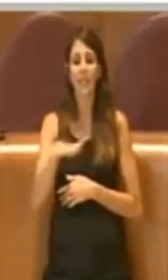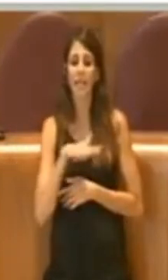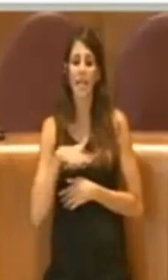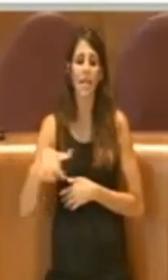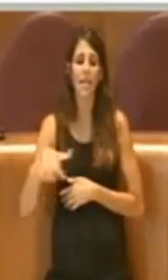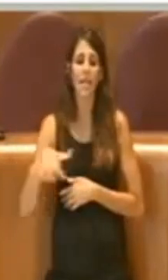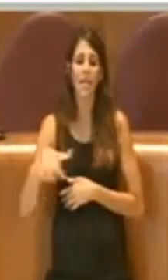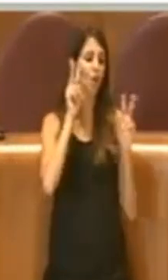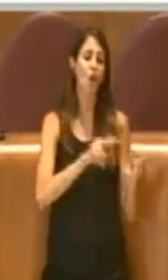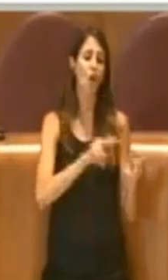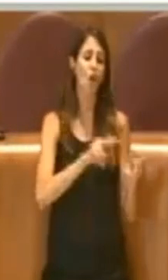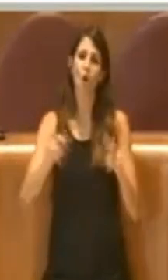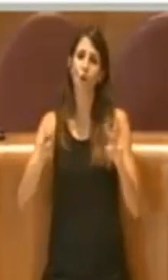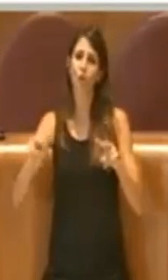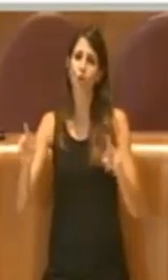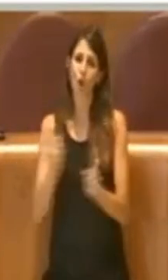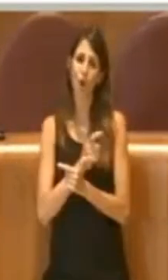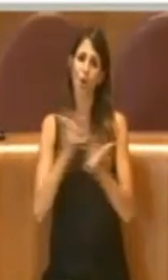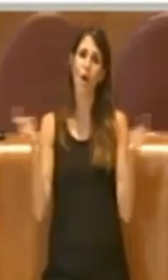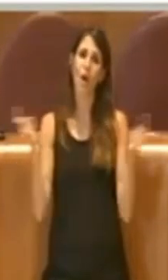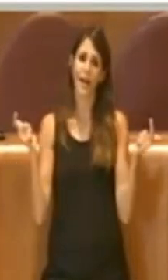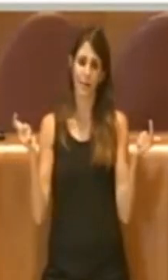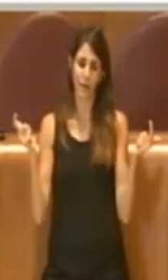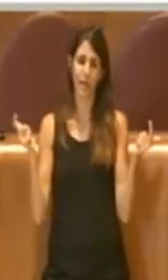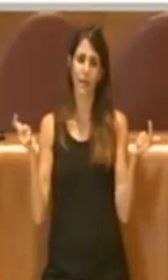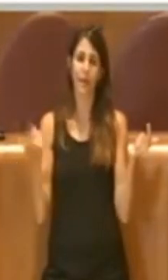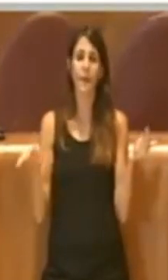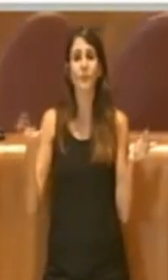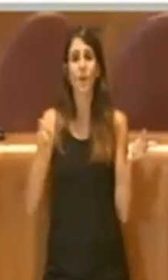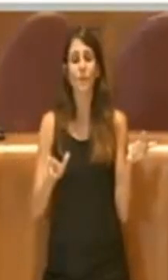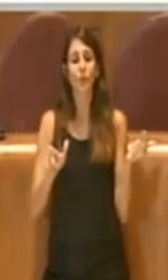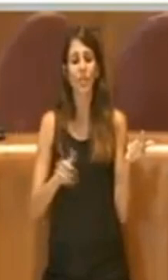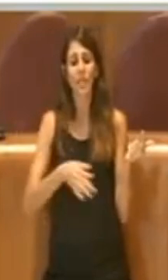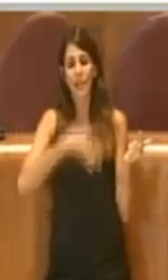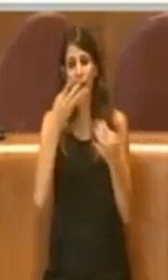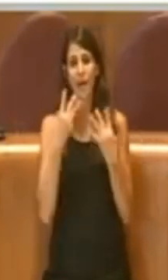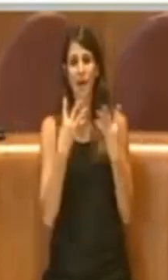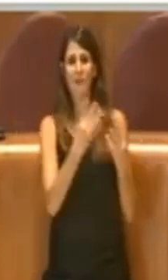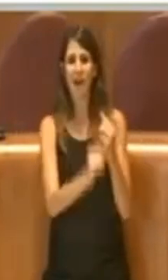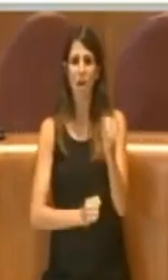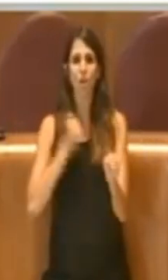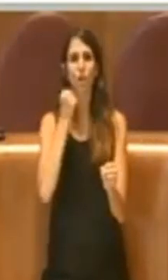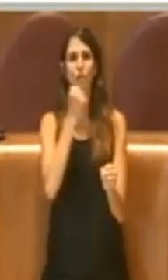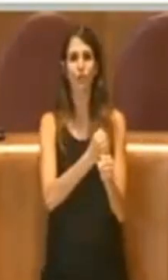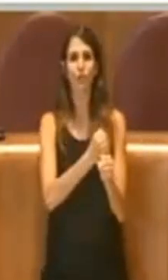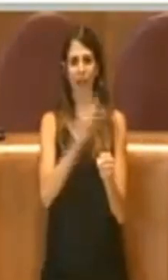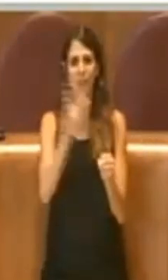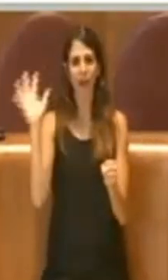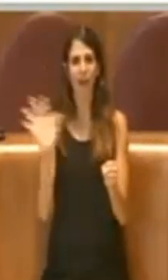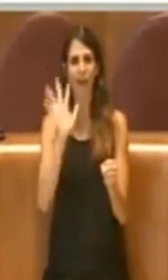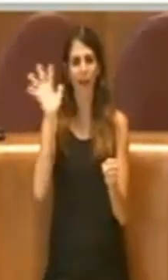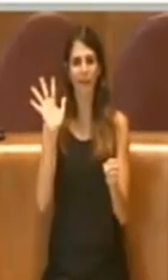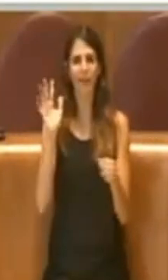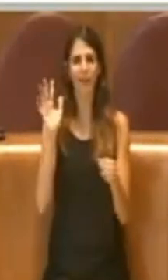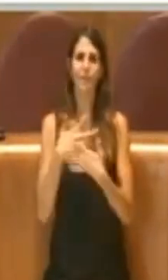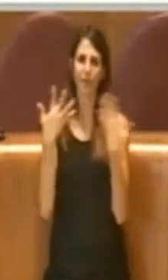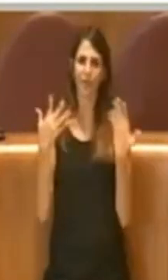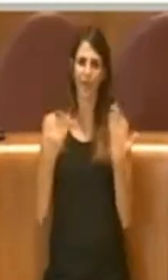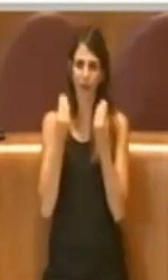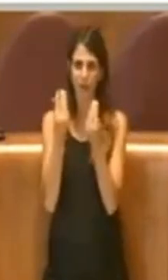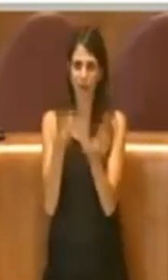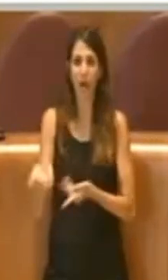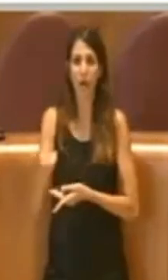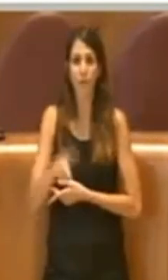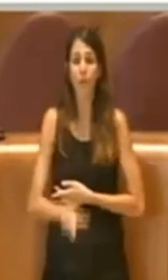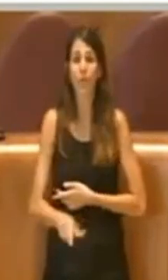questo perché lo dico? Perché la storia di questo parco è emblematica, quando si indice un bando,